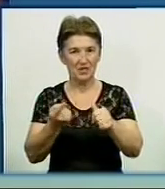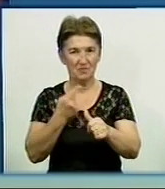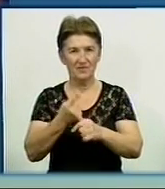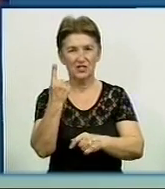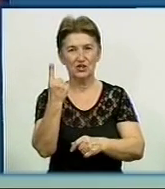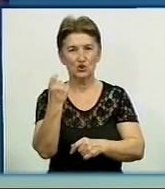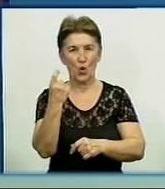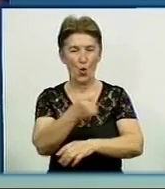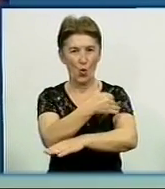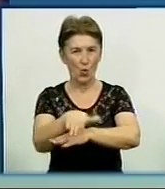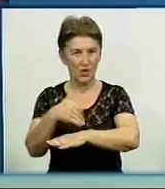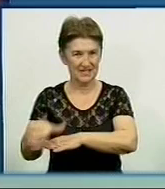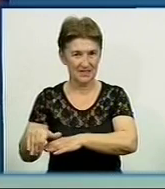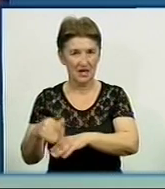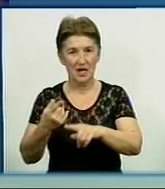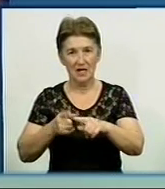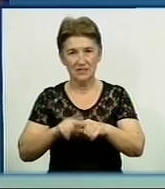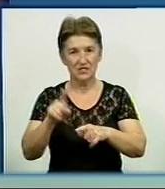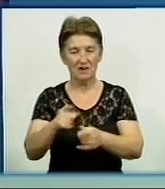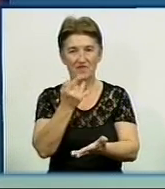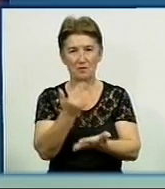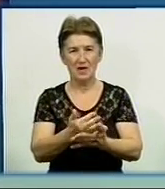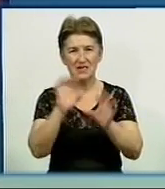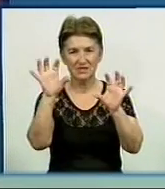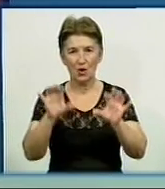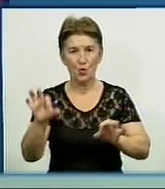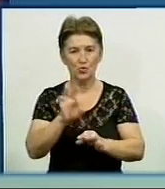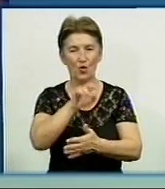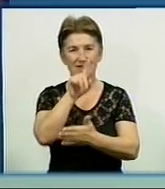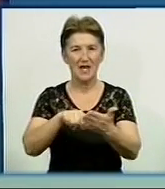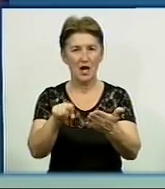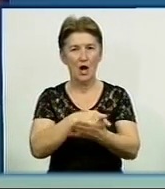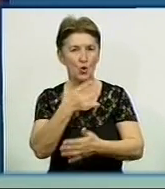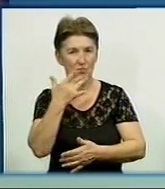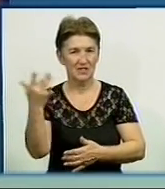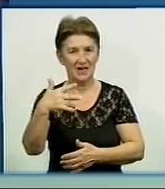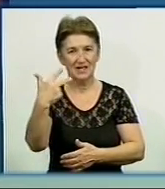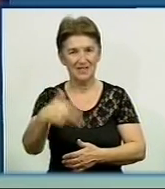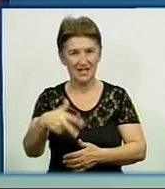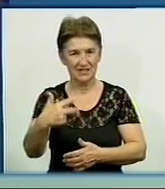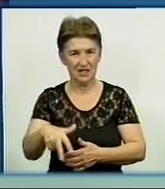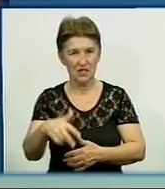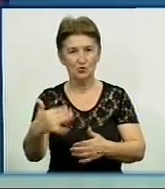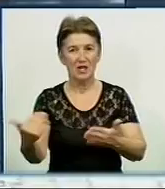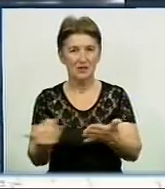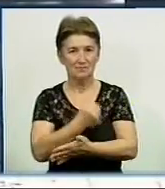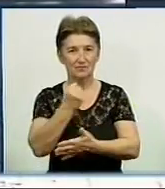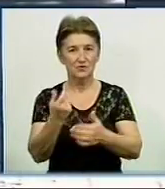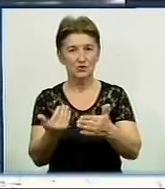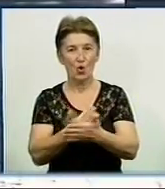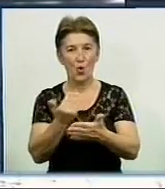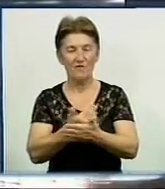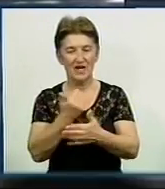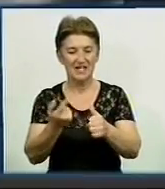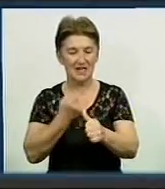вулиць, провулків та скверів. Цього вимагає закон про декомунізацію. Майже 30 об'єктів нові назви вже отримали. Наприклад, в